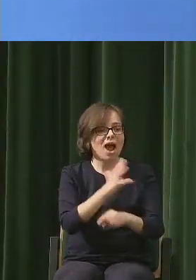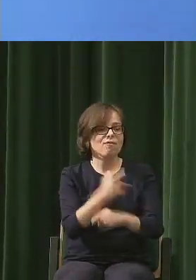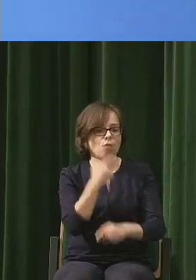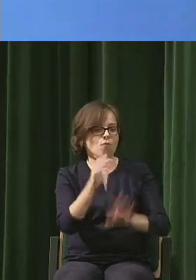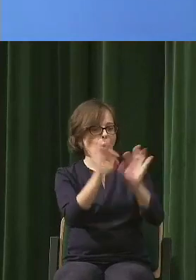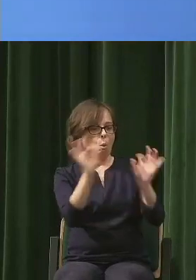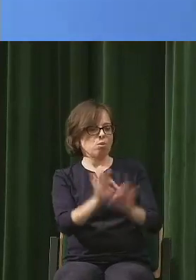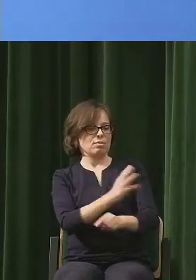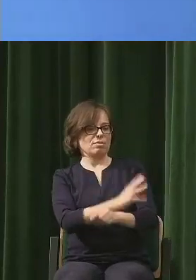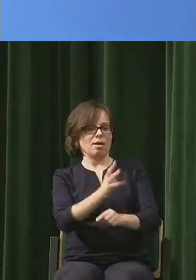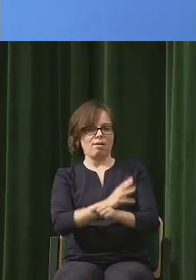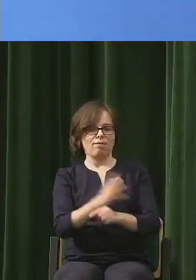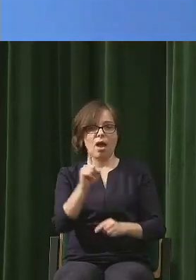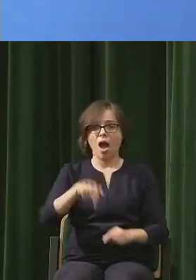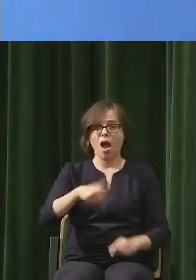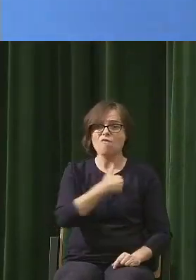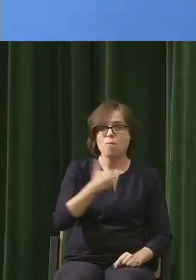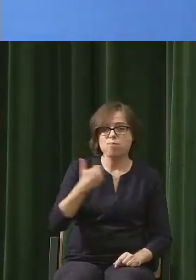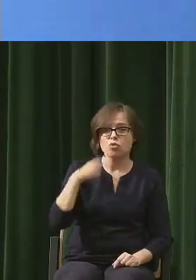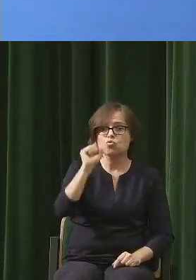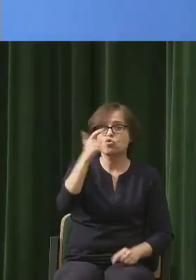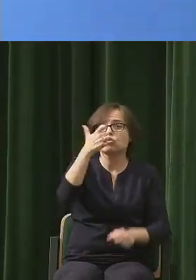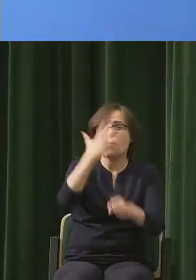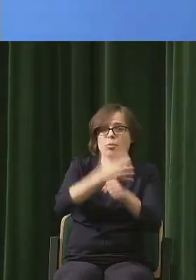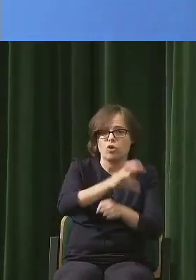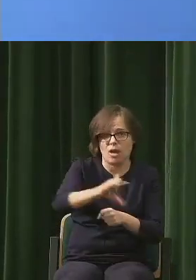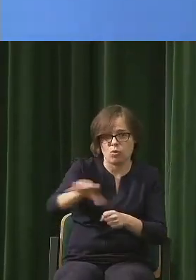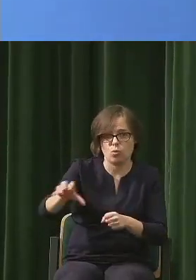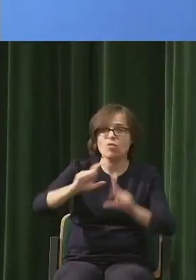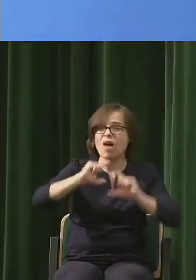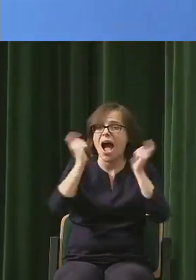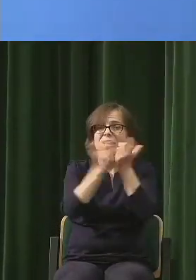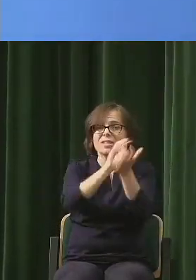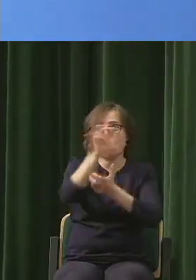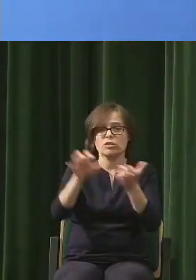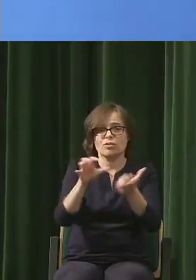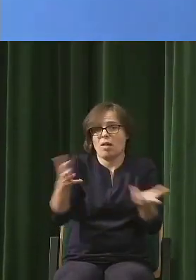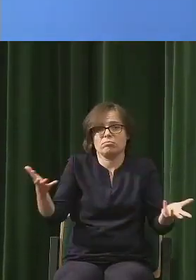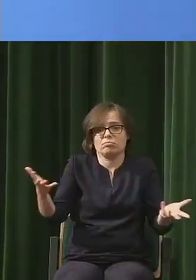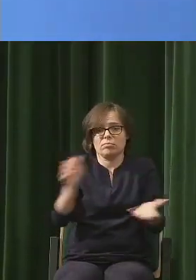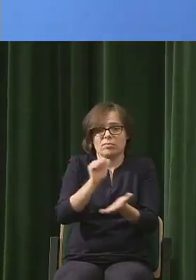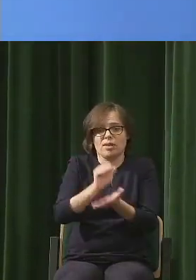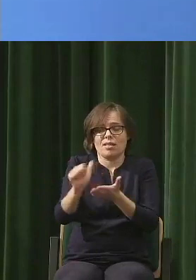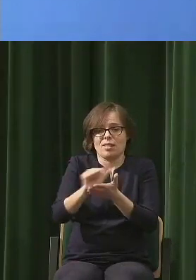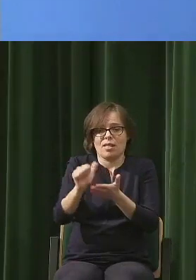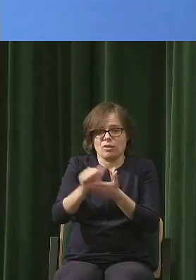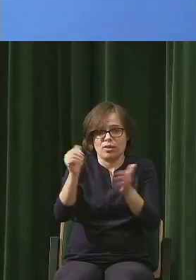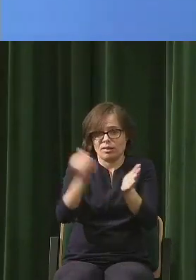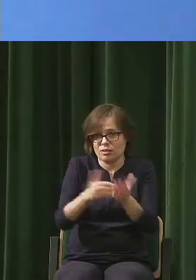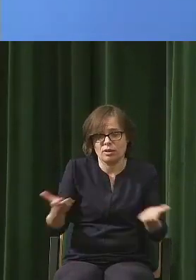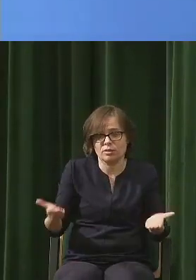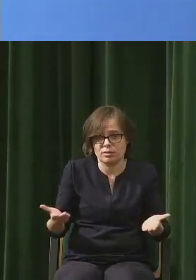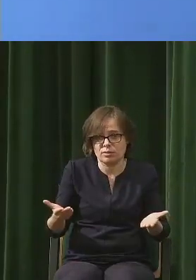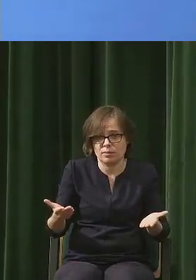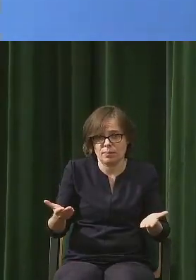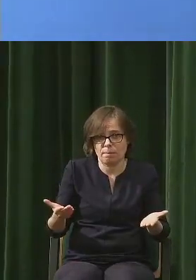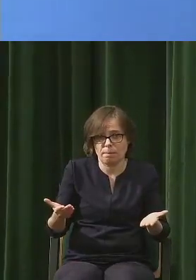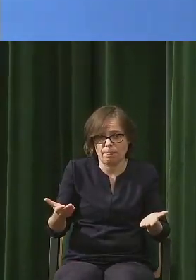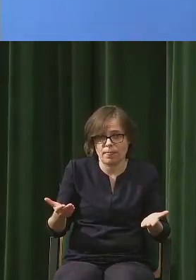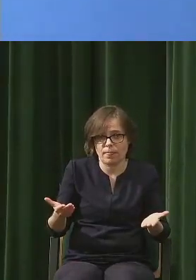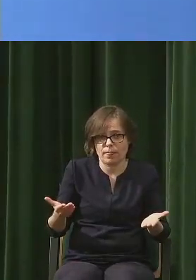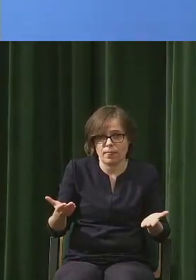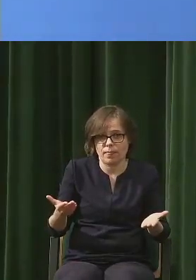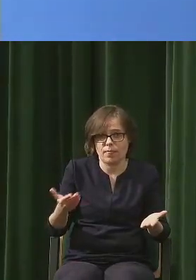w Polsce jest 150 gatunków, a na świecie, nie wiem, tysięcy. To jakby świadomość tego, kto